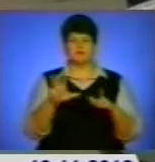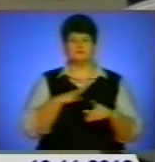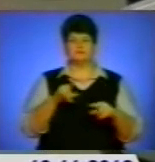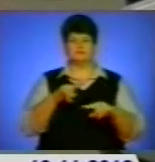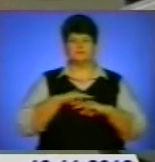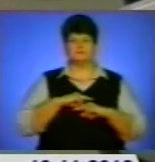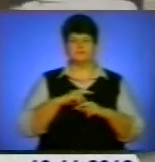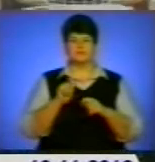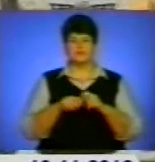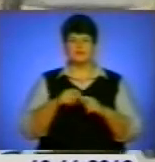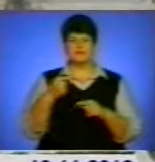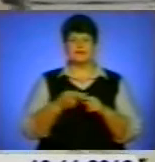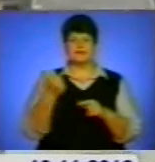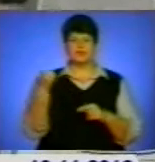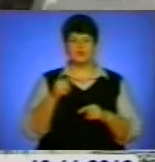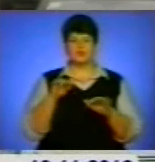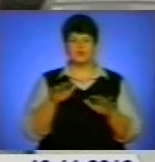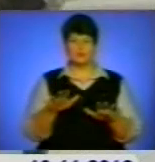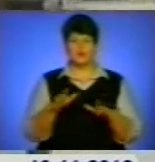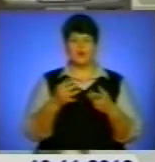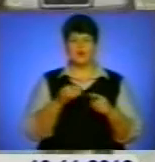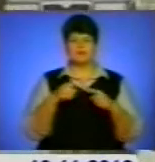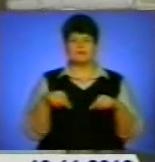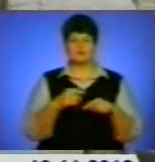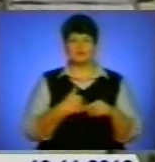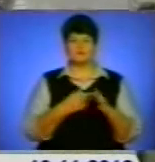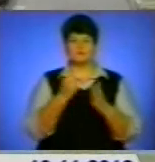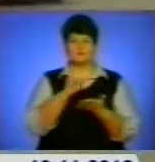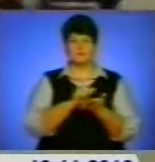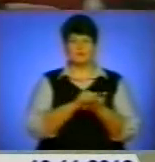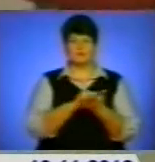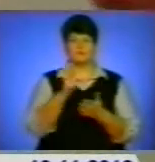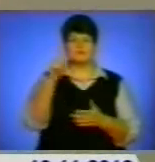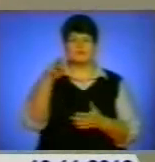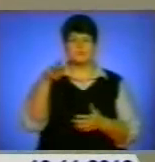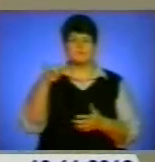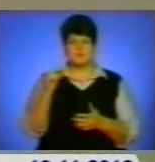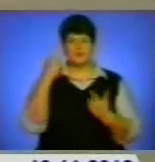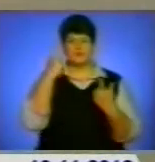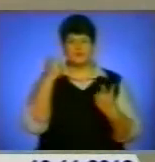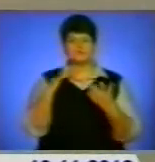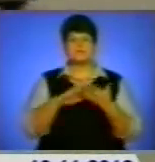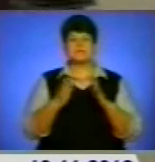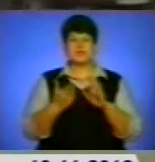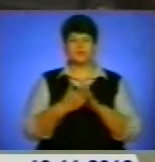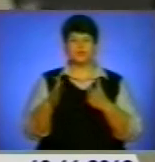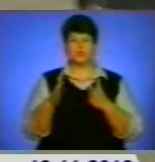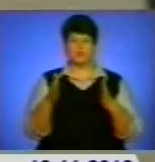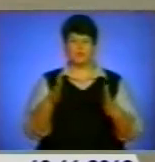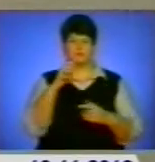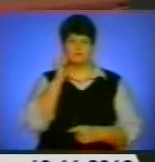траси «Київчоп» організатори планують опублікувати у ЗМІ. І таким чином повідомити громадськість та владу про стан дорожньої інфраструктури.